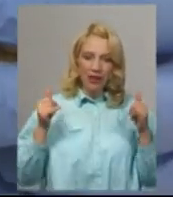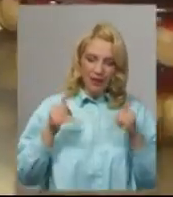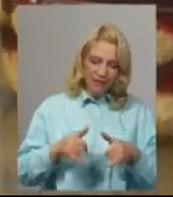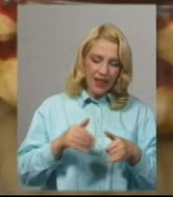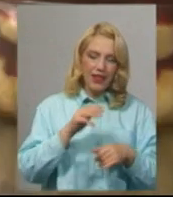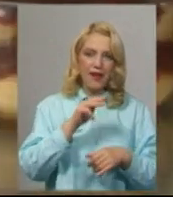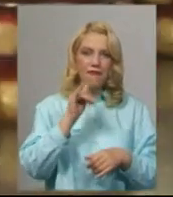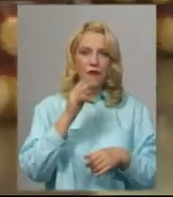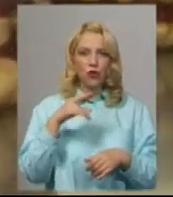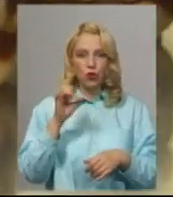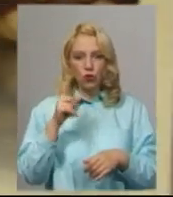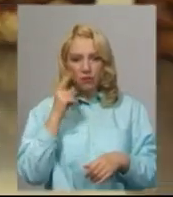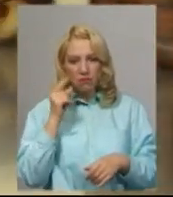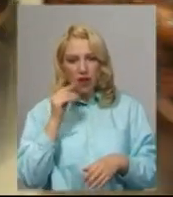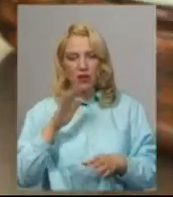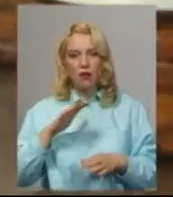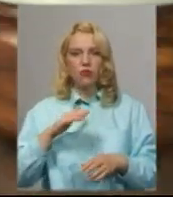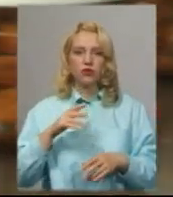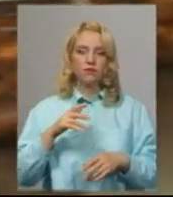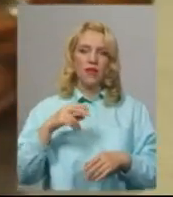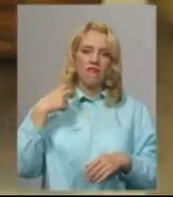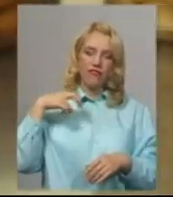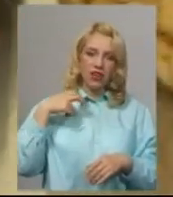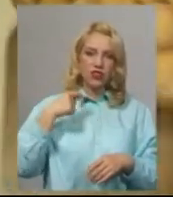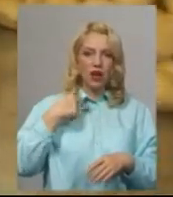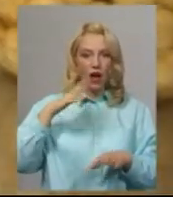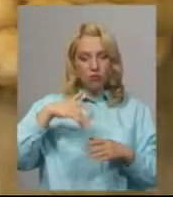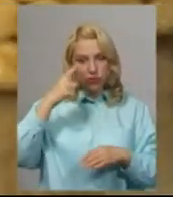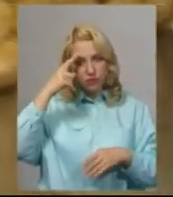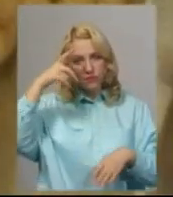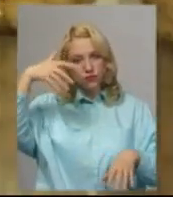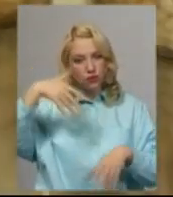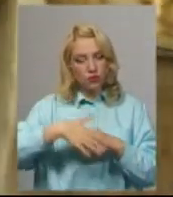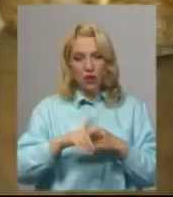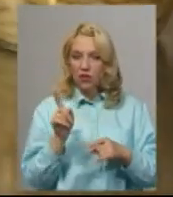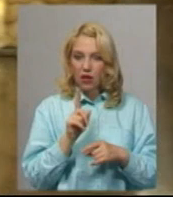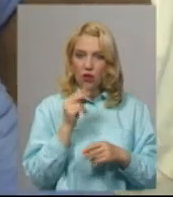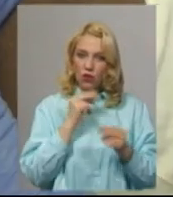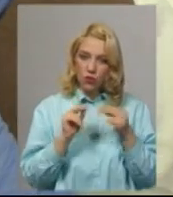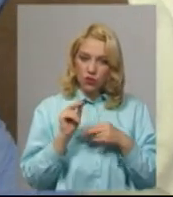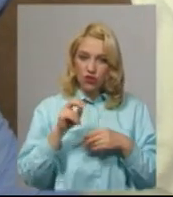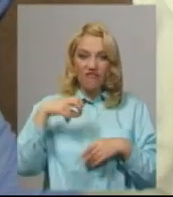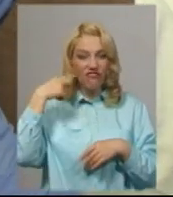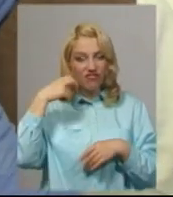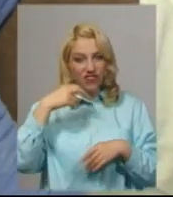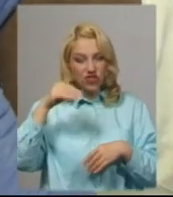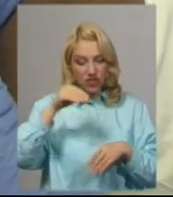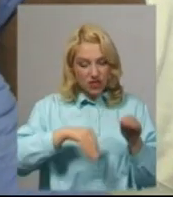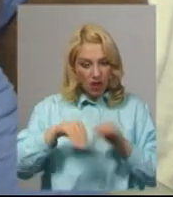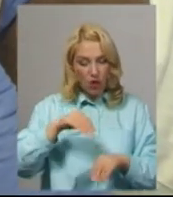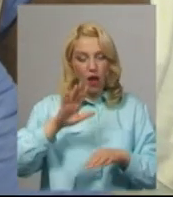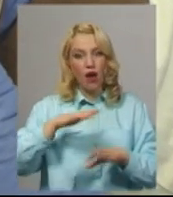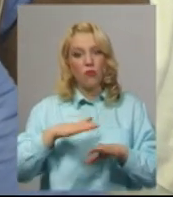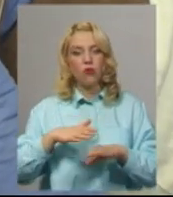фундук медом тоді, вишню, але вже в процесі ми зрозуміли, що краще заложити вишню, а тоді заливати